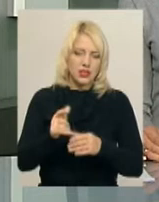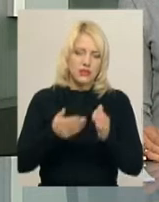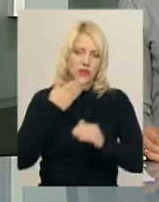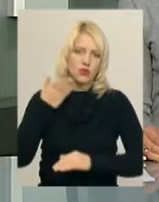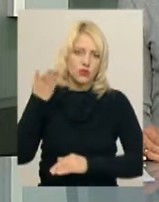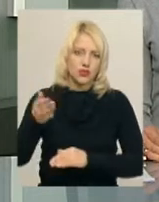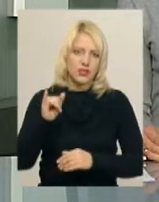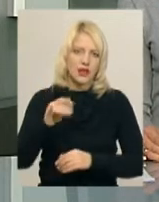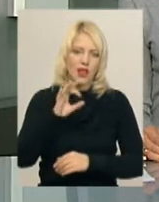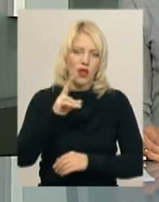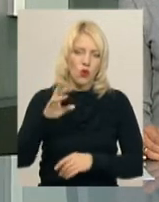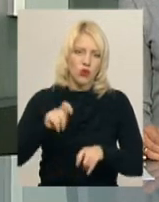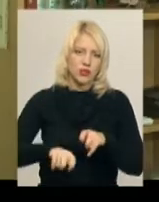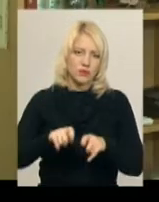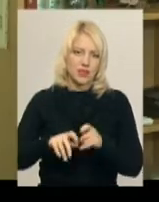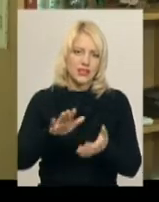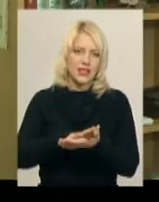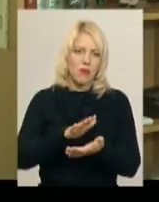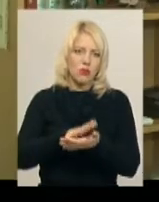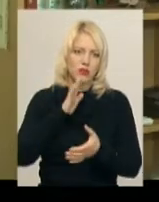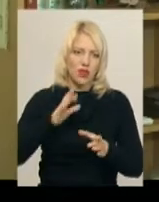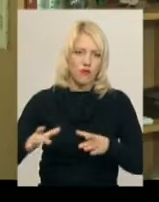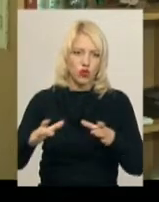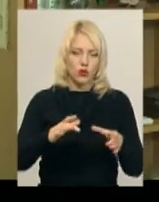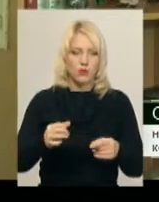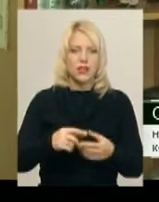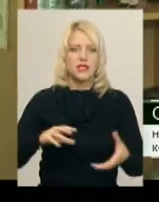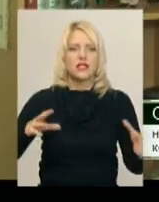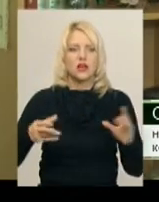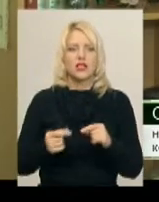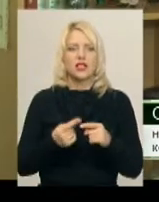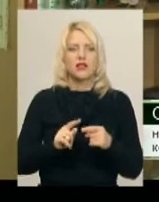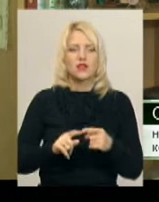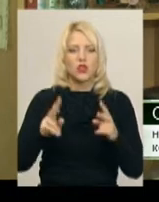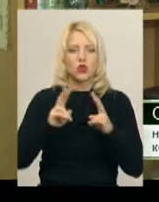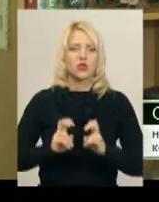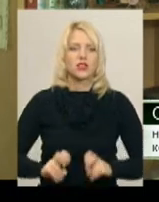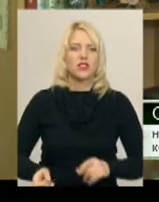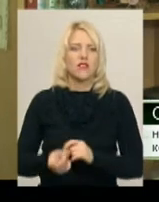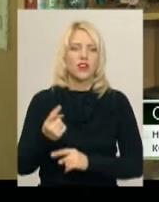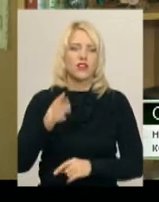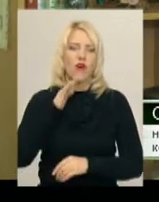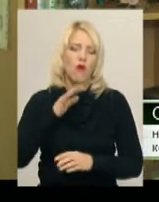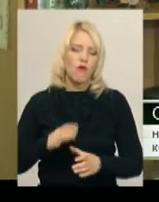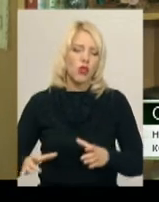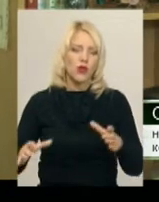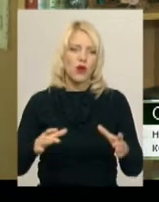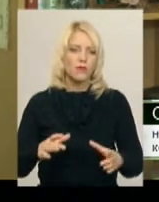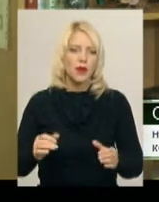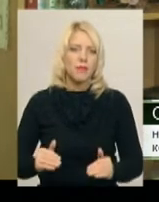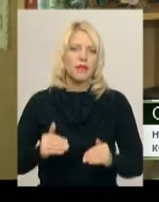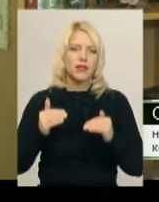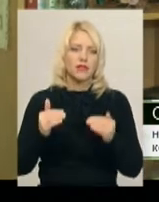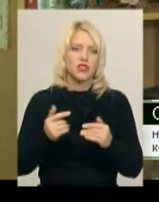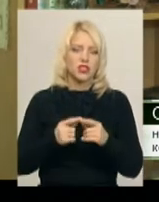заявою про забруднення водойми. За результатами даних досліджень, виявлено у водойми підвищення